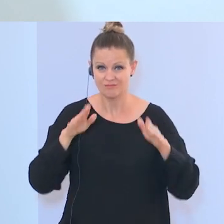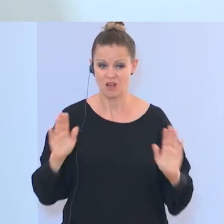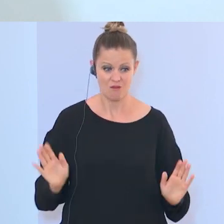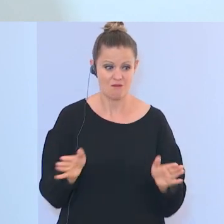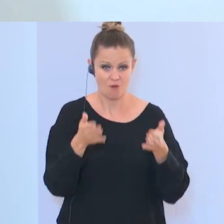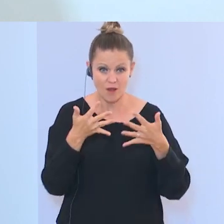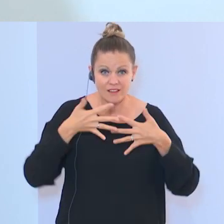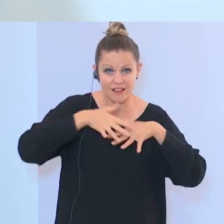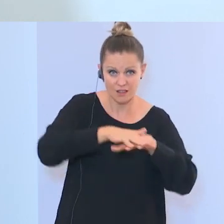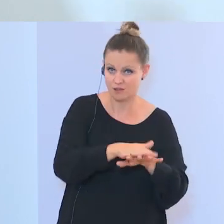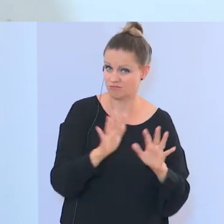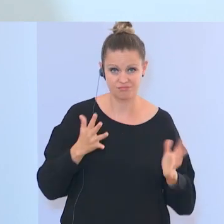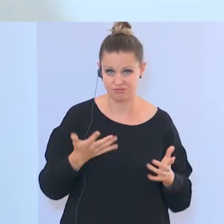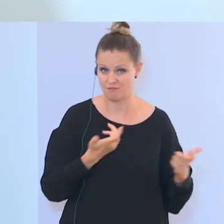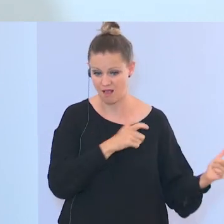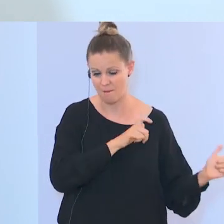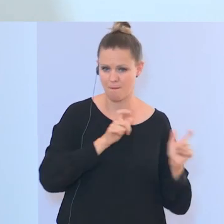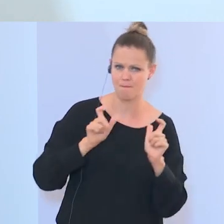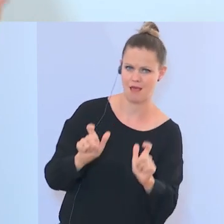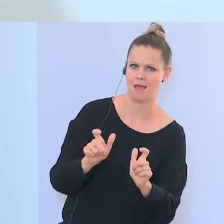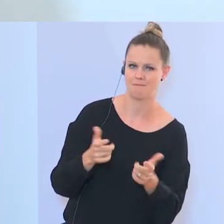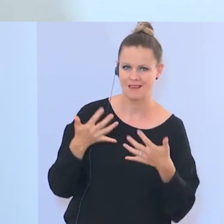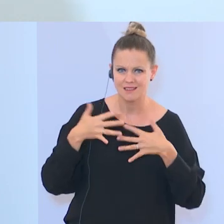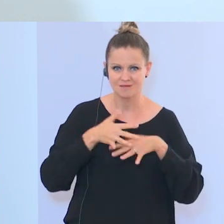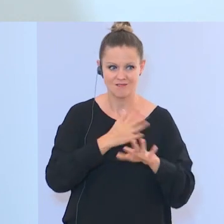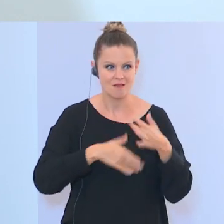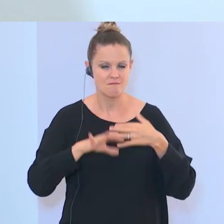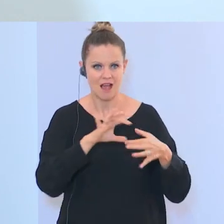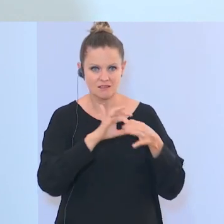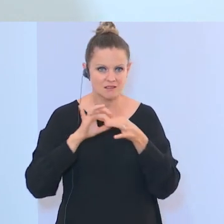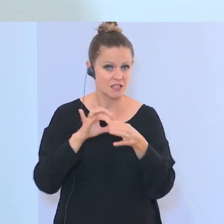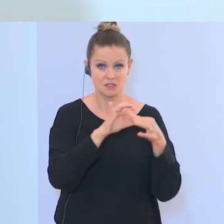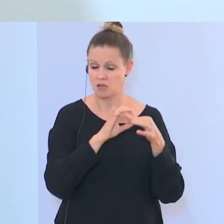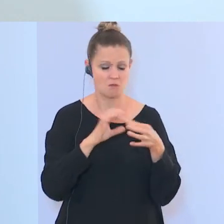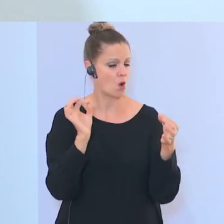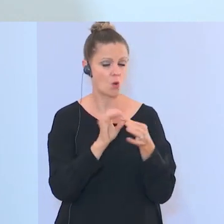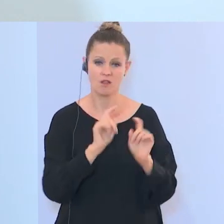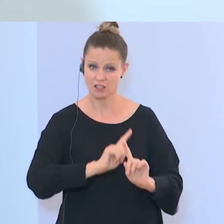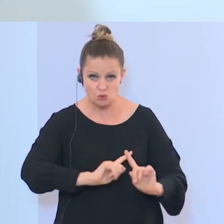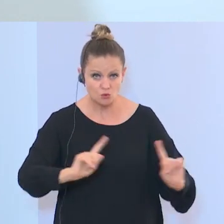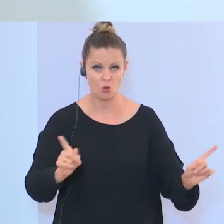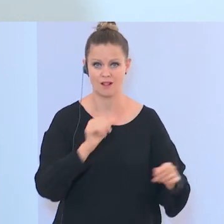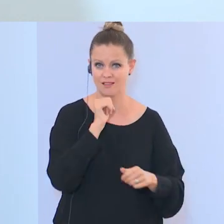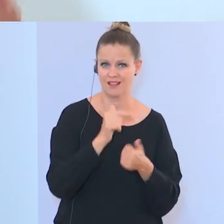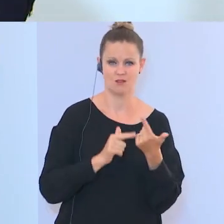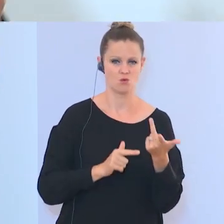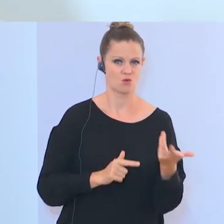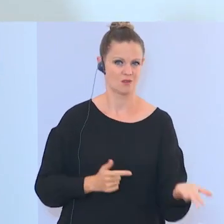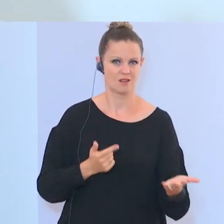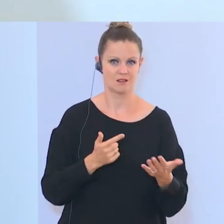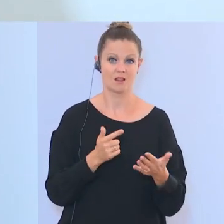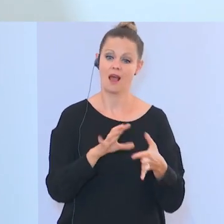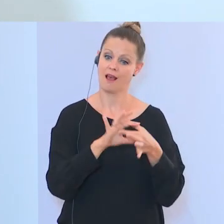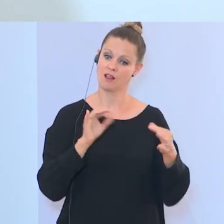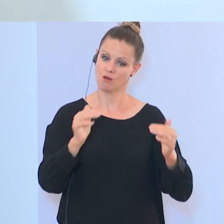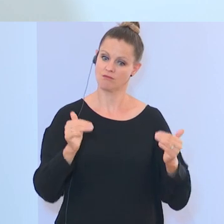behindern sie sogar aktiv, indem dort ein Narrativ verwendet wird, dass man mit der Mehrheitsgesellschaft nicht in Kontakt treten soll, dass eine Religion höher ist